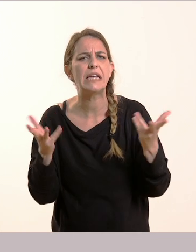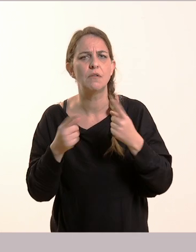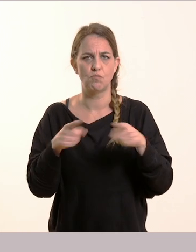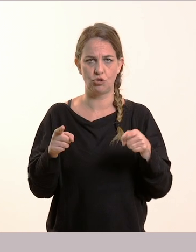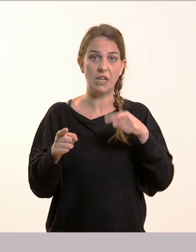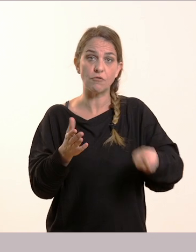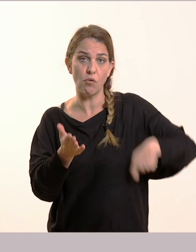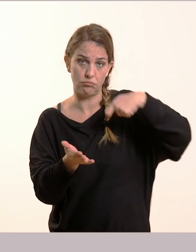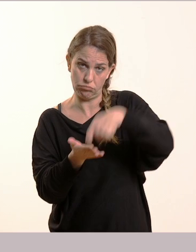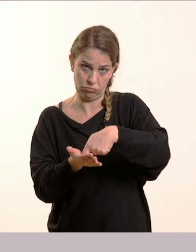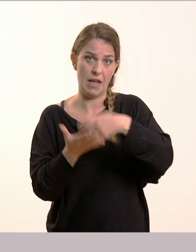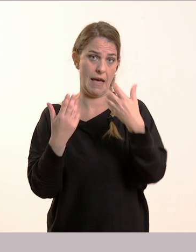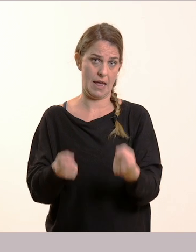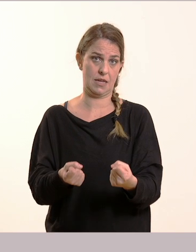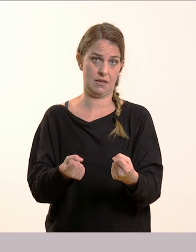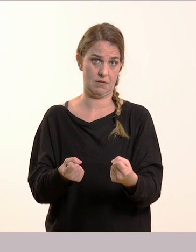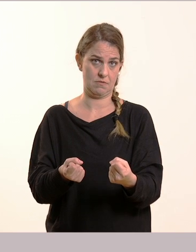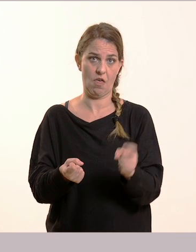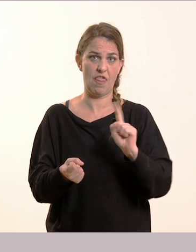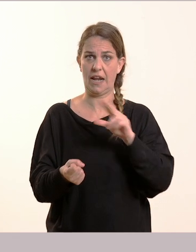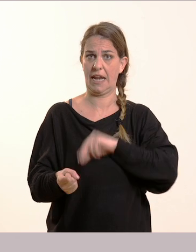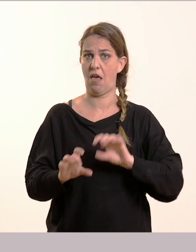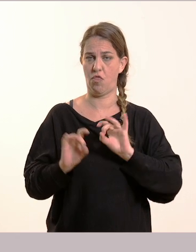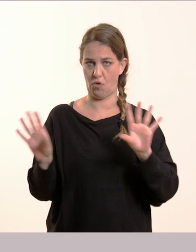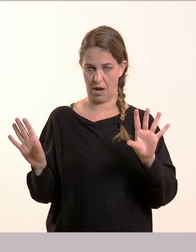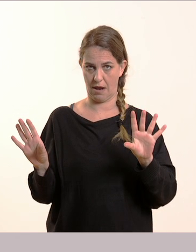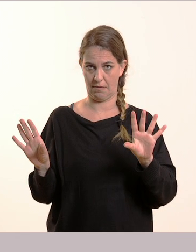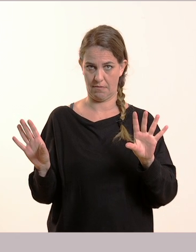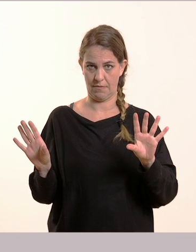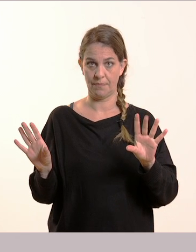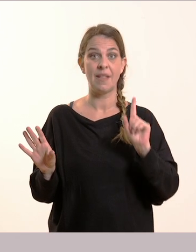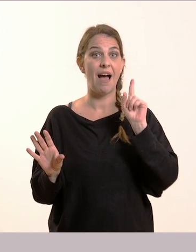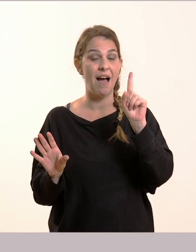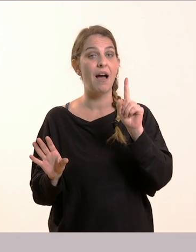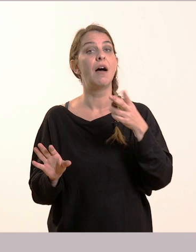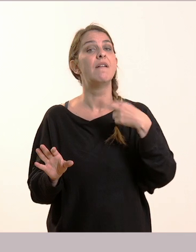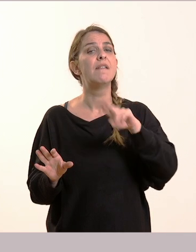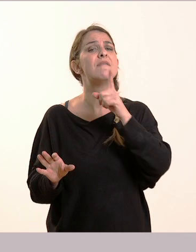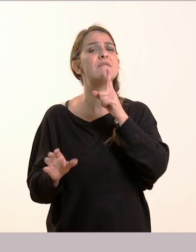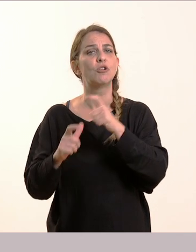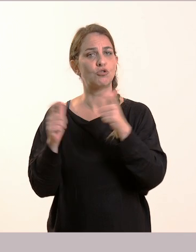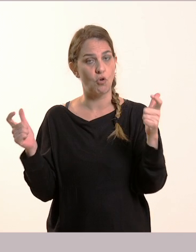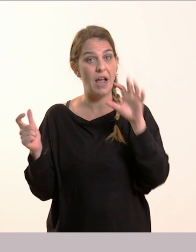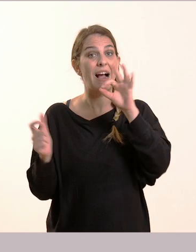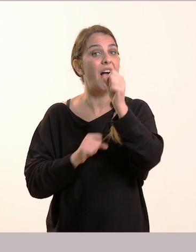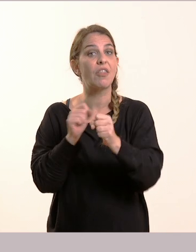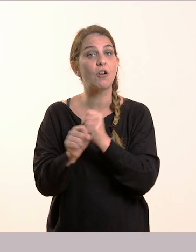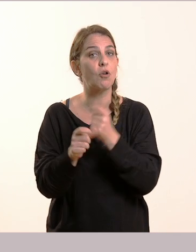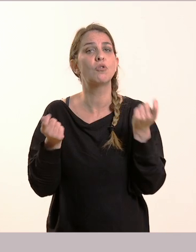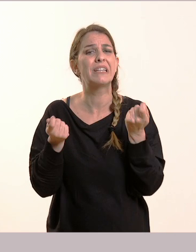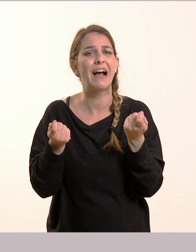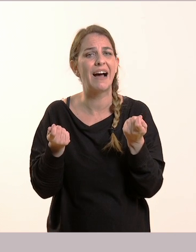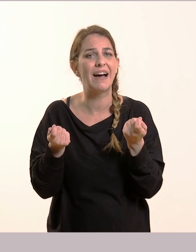για τα μάθηματά τους. Σωστά. Όμως σχεδόν στα περισσότερα αυτά σχολεία κάθε χρόνο γίνεται σαν ένας